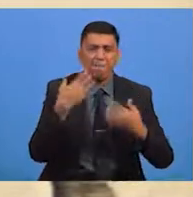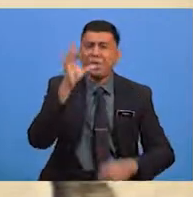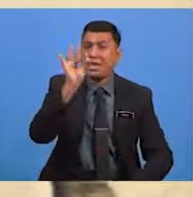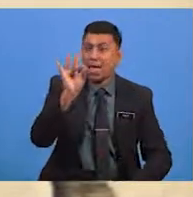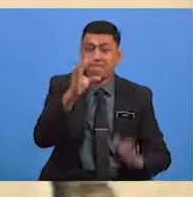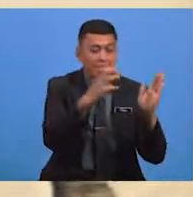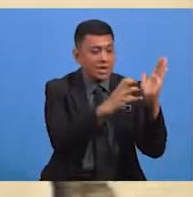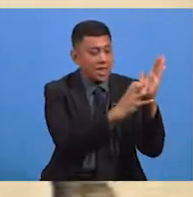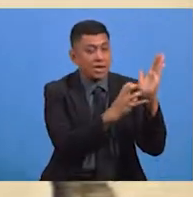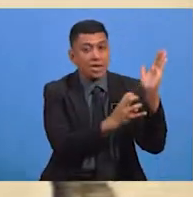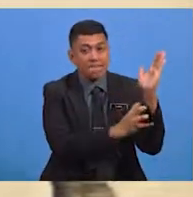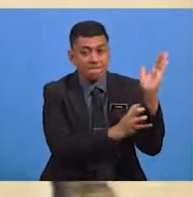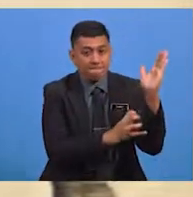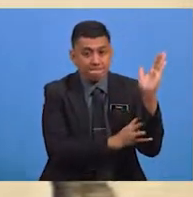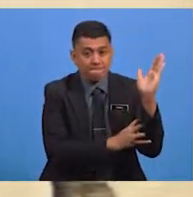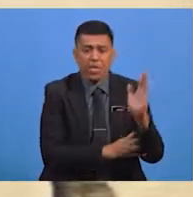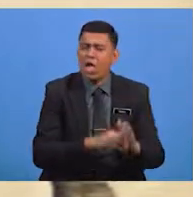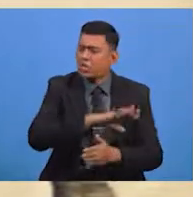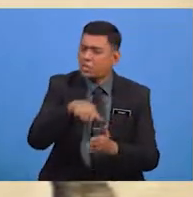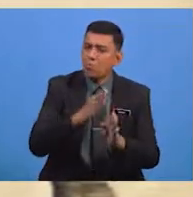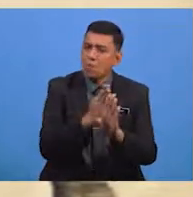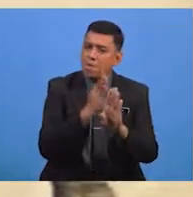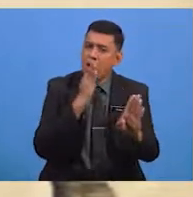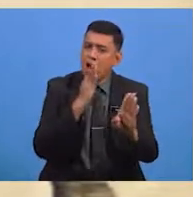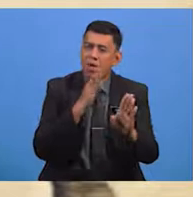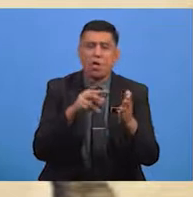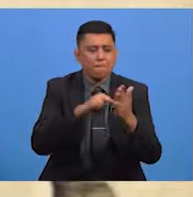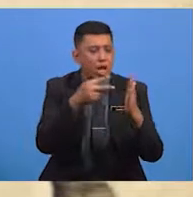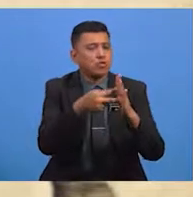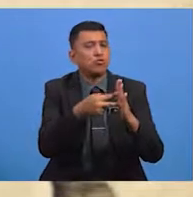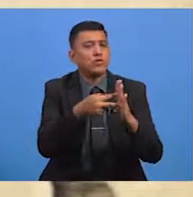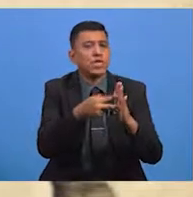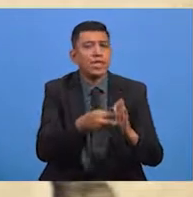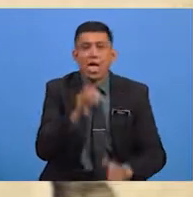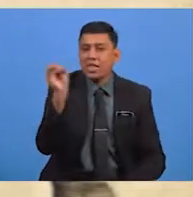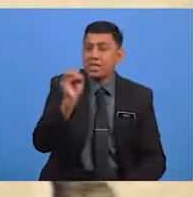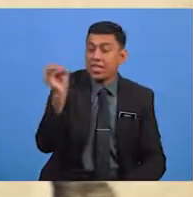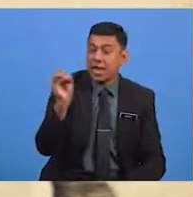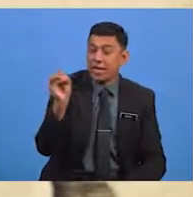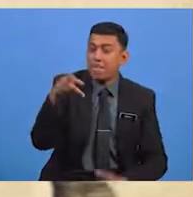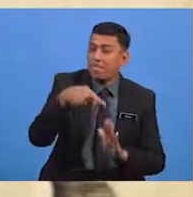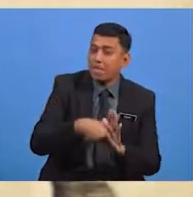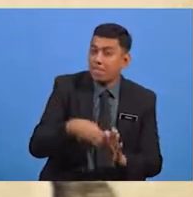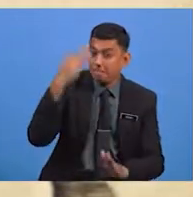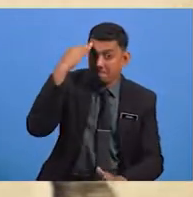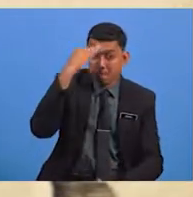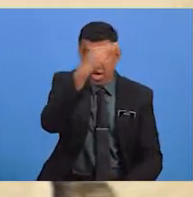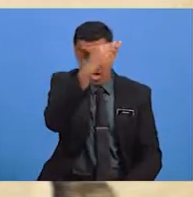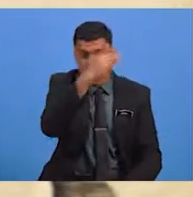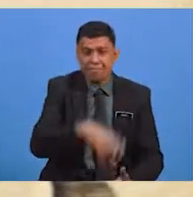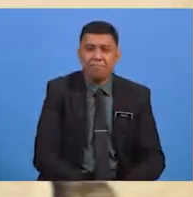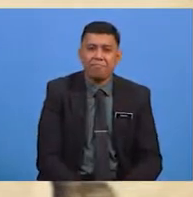Lapan Rangkap Semua Baris Merupakan Maksud Dan Tiada Pembayang